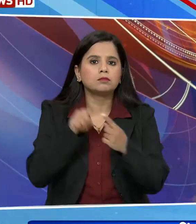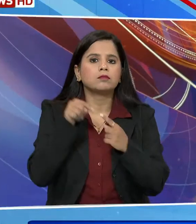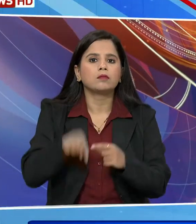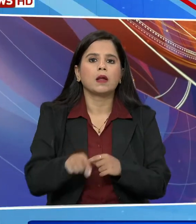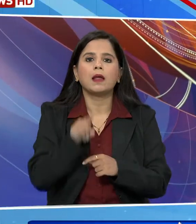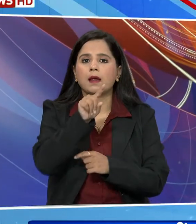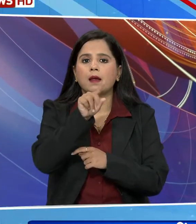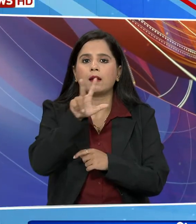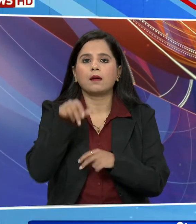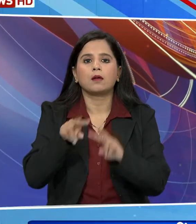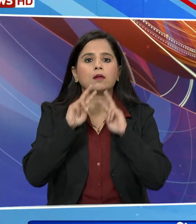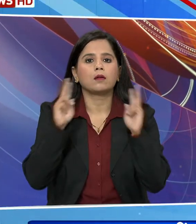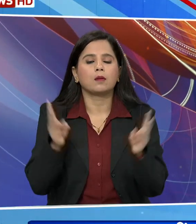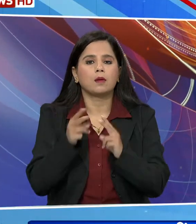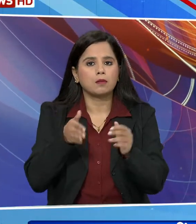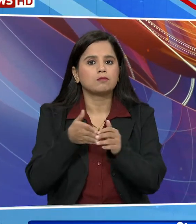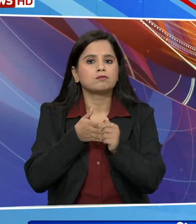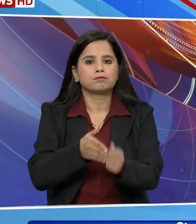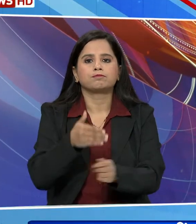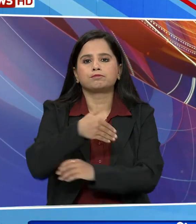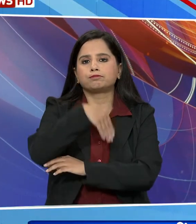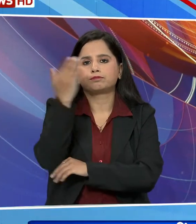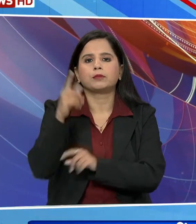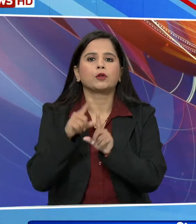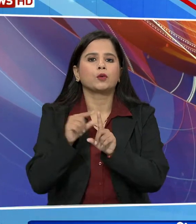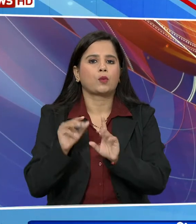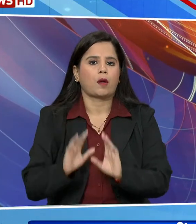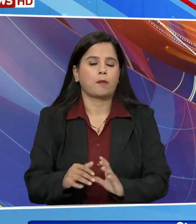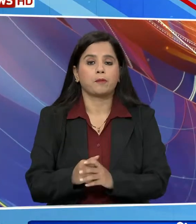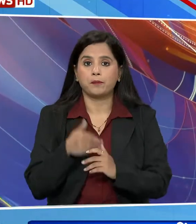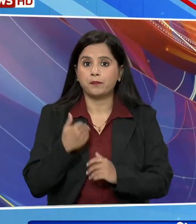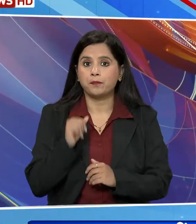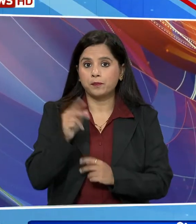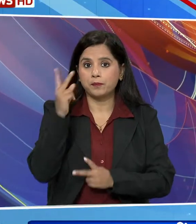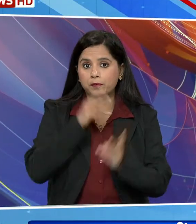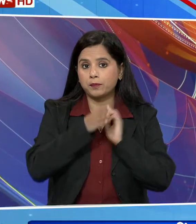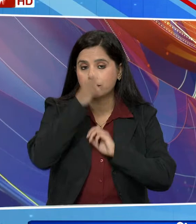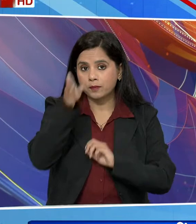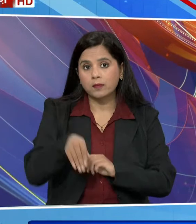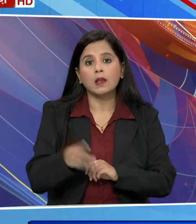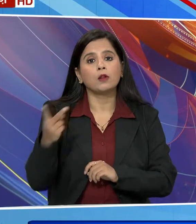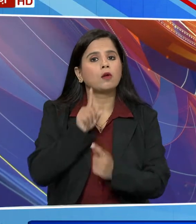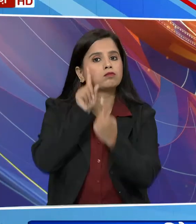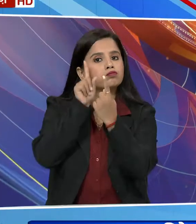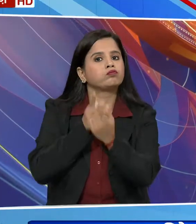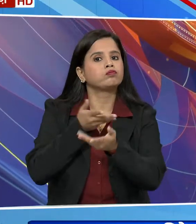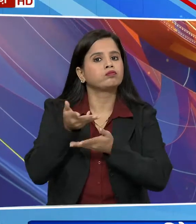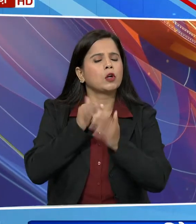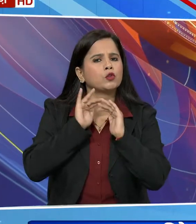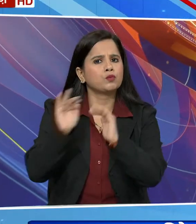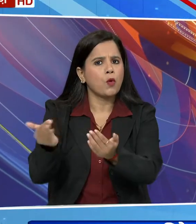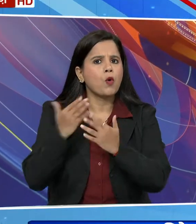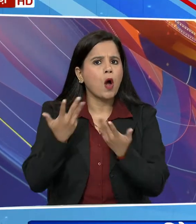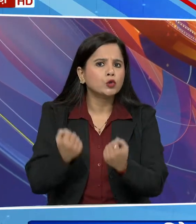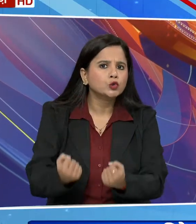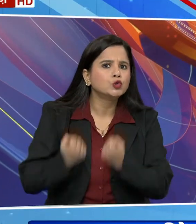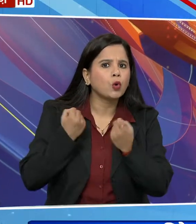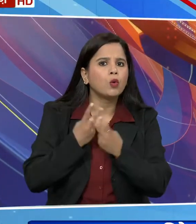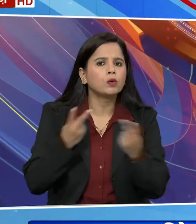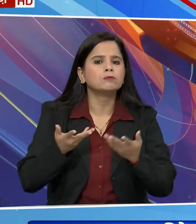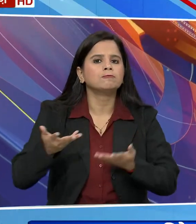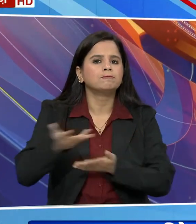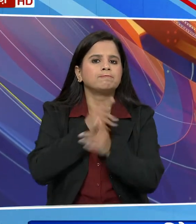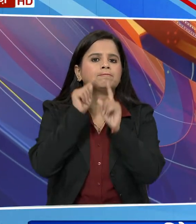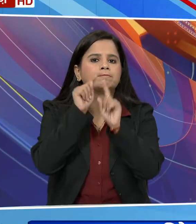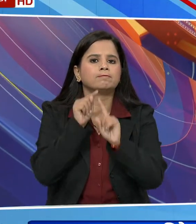की अठारवी बैठकी सह अध्यक्षिता करेंगे अपने दौरे की दौरान विद्वपक्षि सहयोग को और मजबूत करने की तरीकों